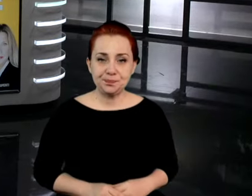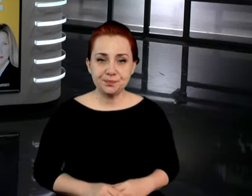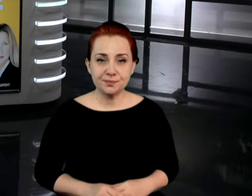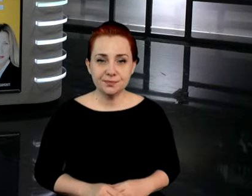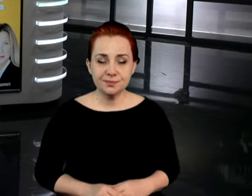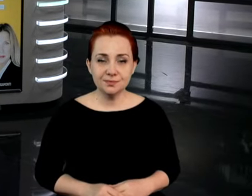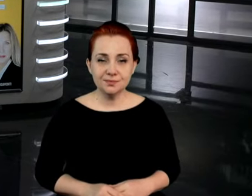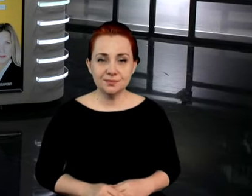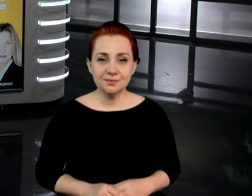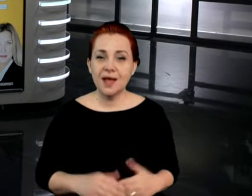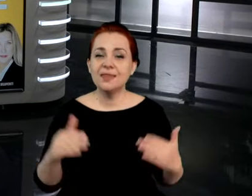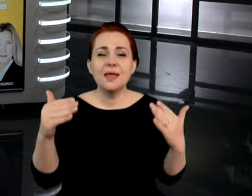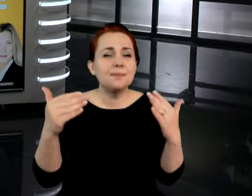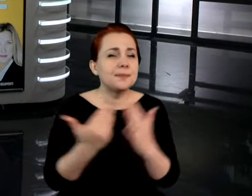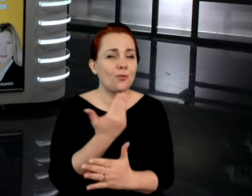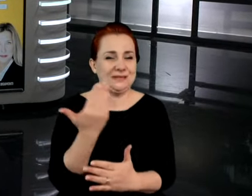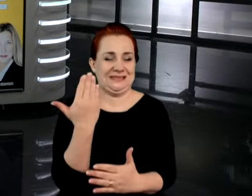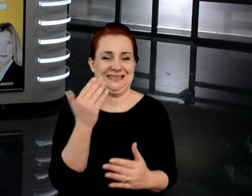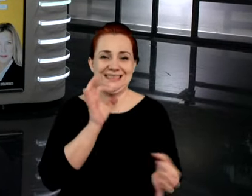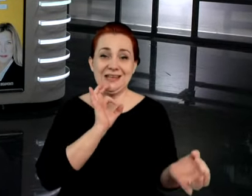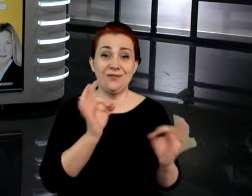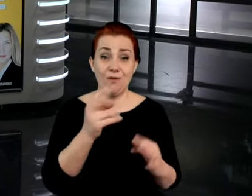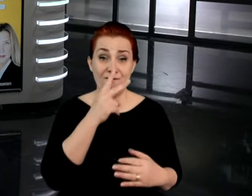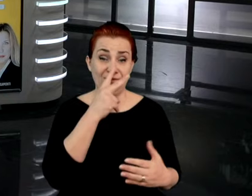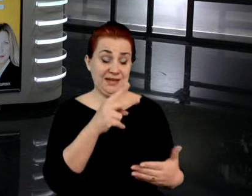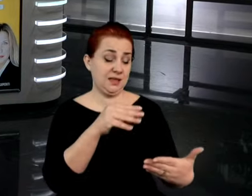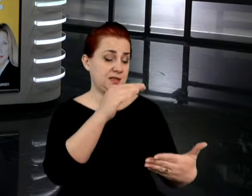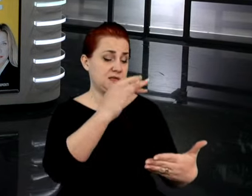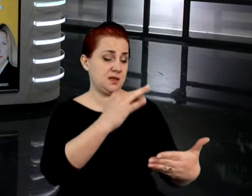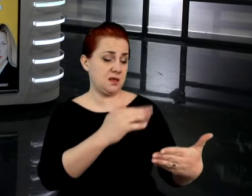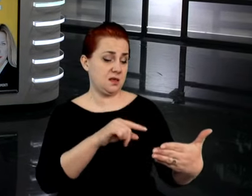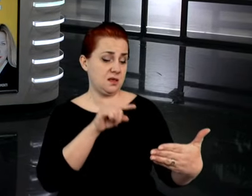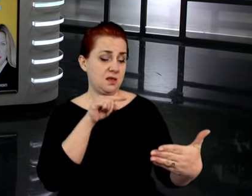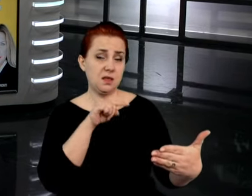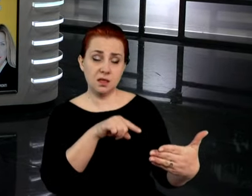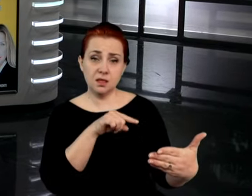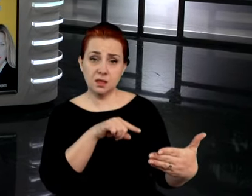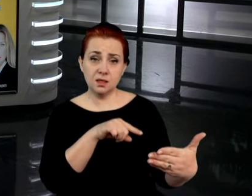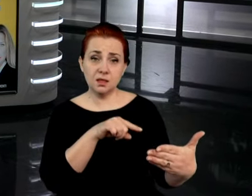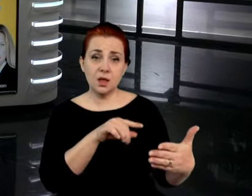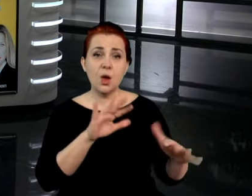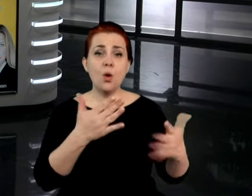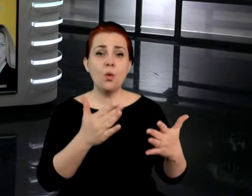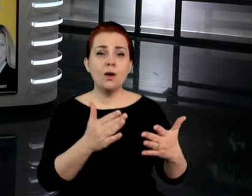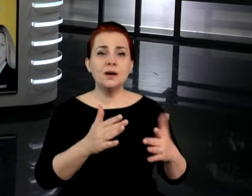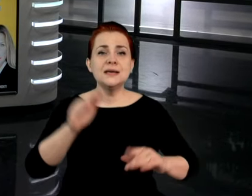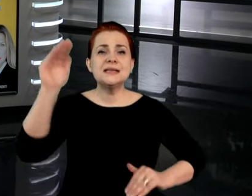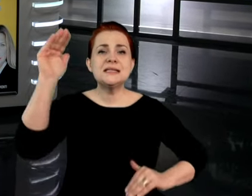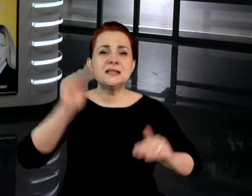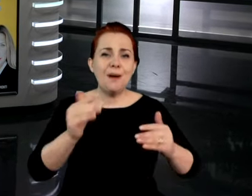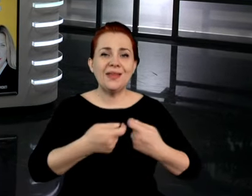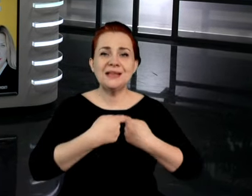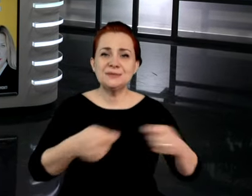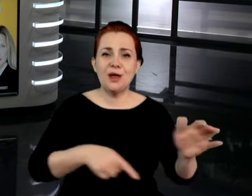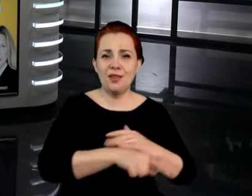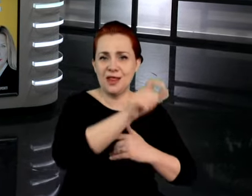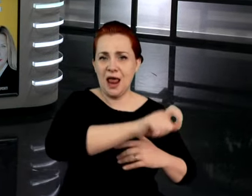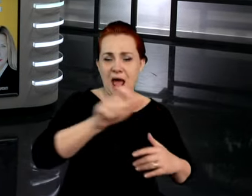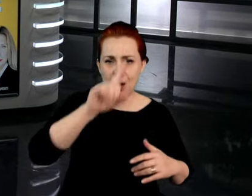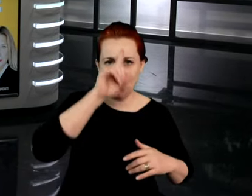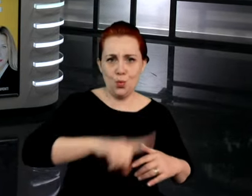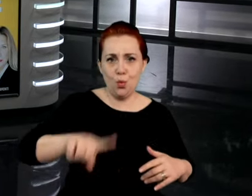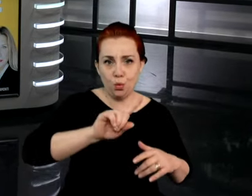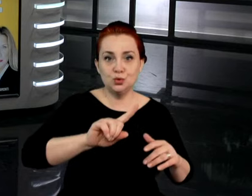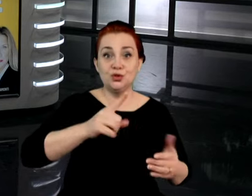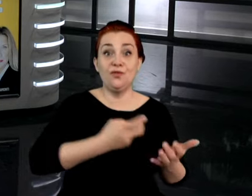Najnowsze dane pokazują, że spadek sprzedaży detalicznej w luty, rok do roku to jest